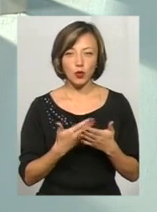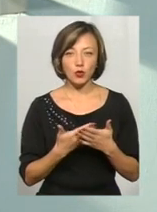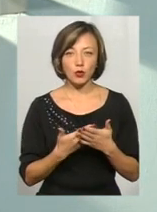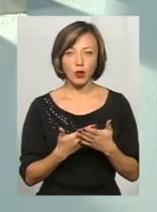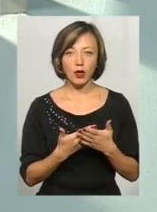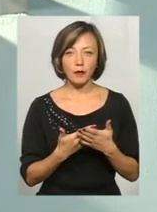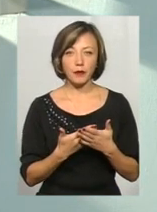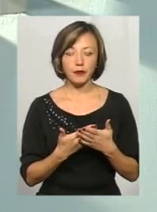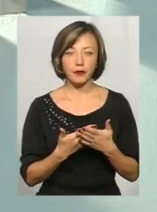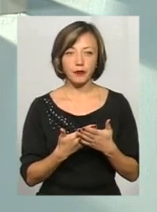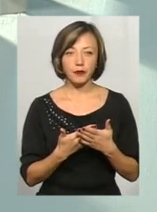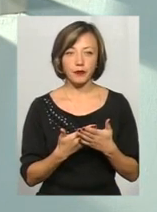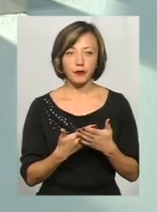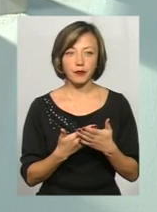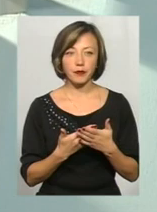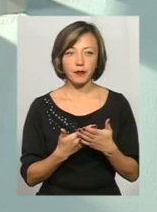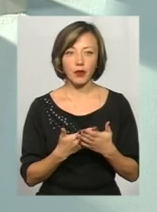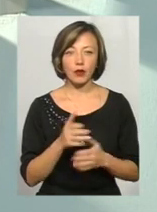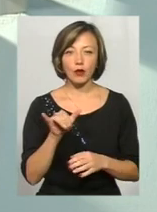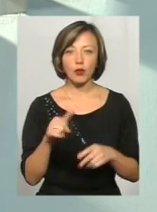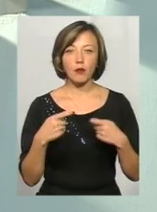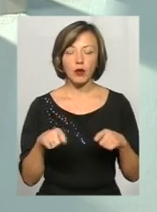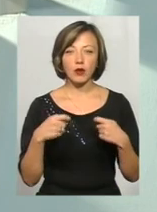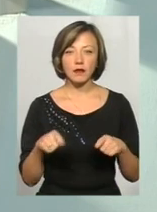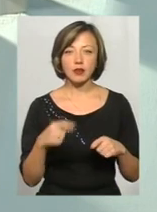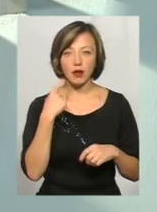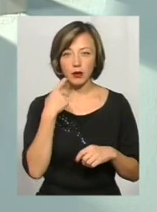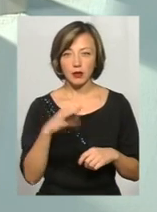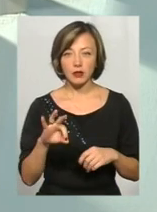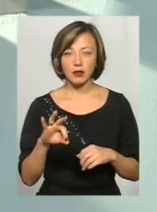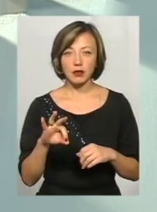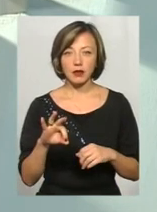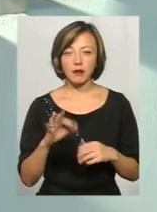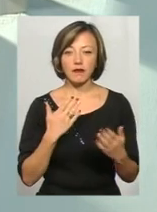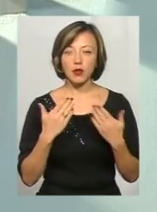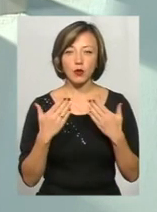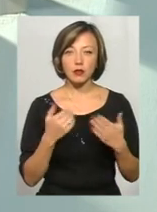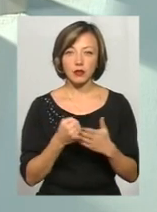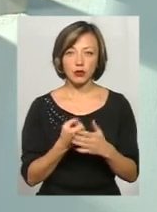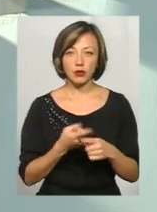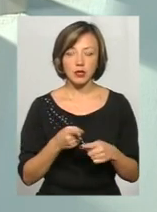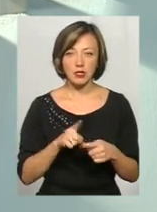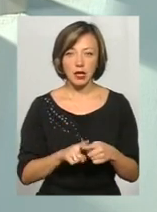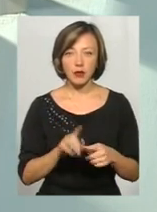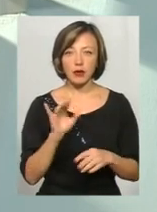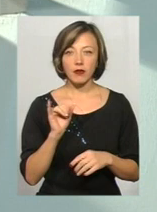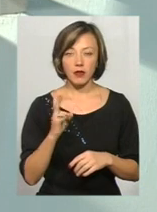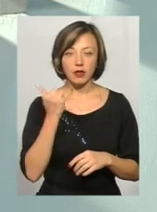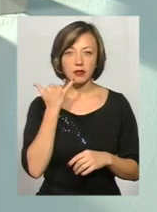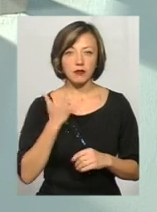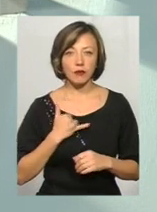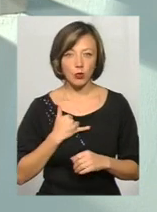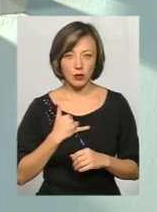продавця недобросовісні відносини до себе, він дзвонить,